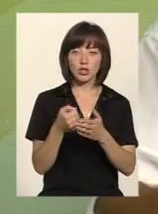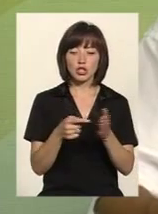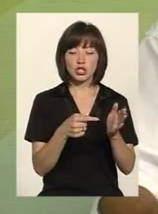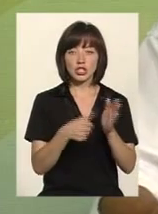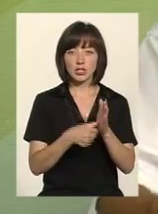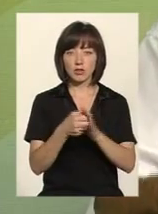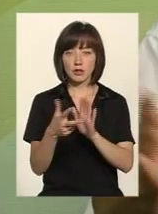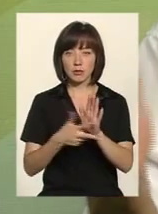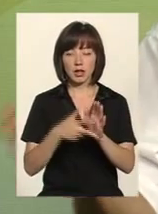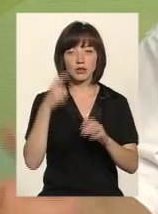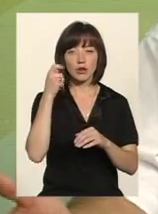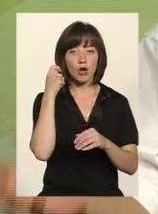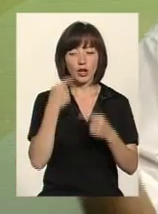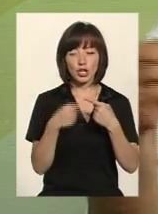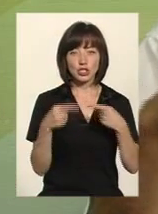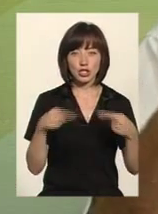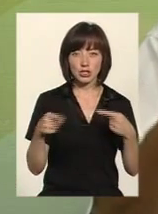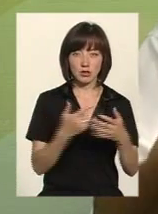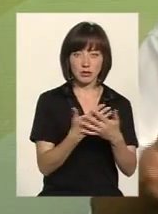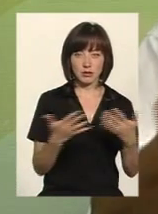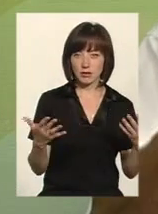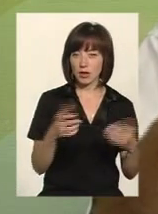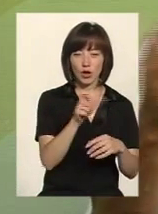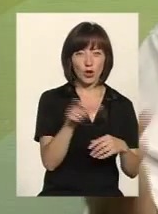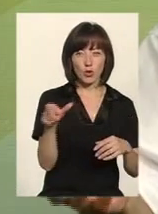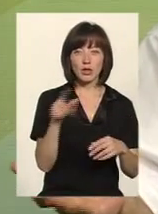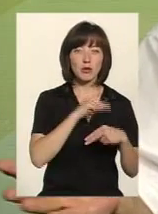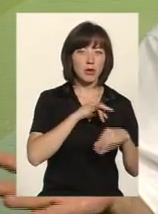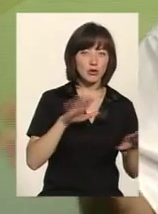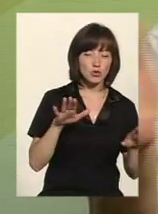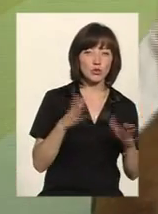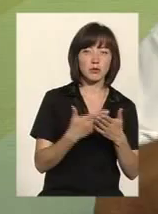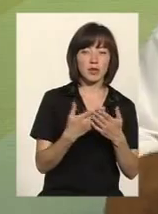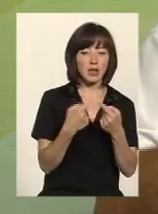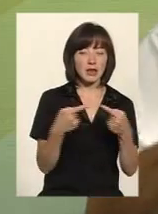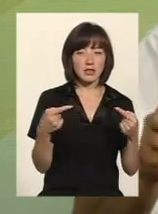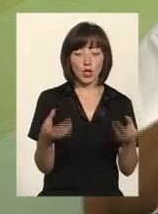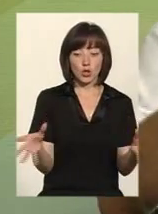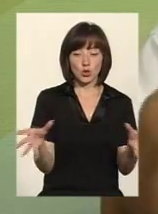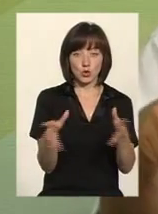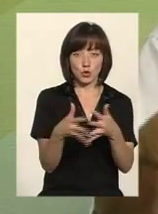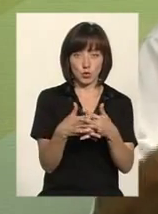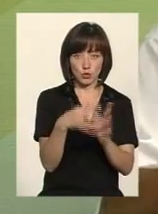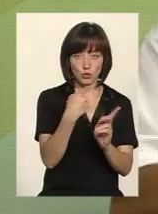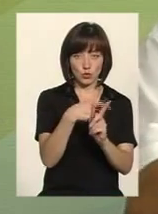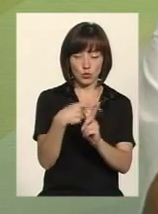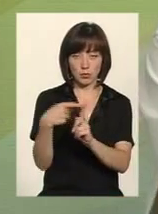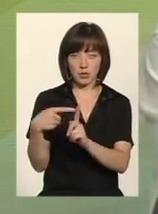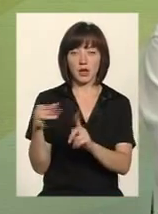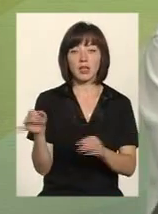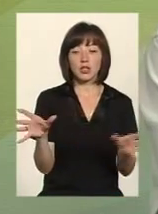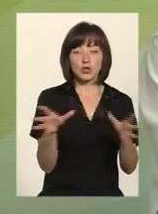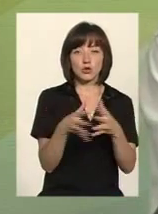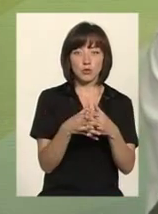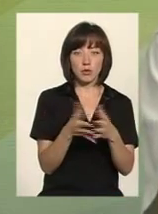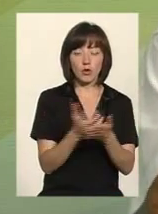з 6 до 18, інший, після 18, інший, для працездатних, інший, для непрацездатних, інший, береться сума цих доходів, так визначається, і сума